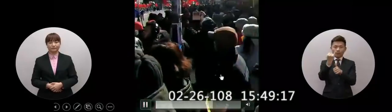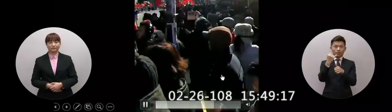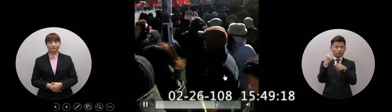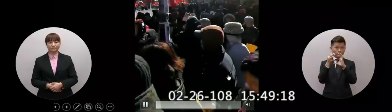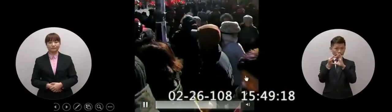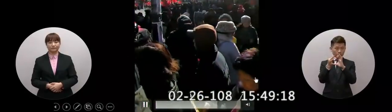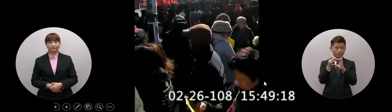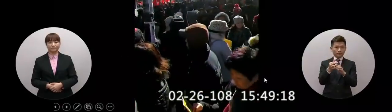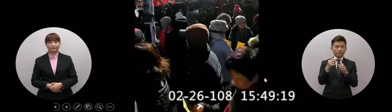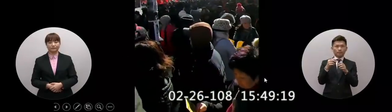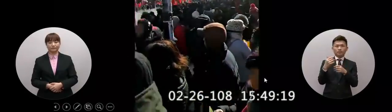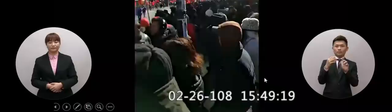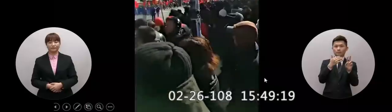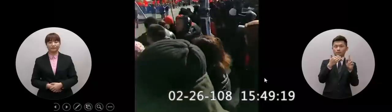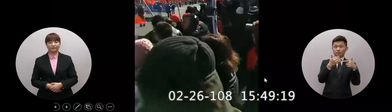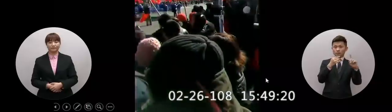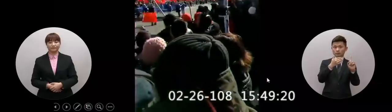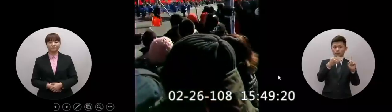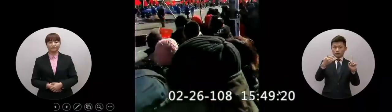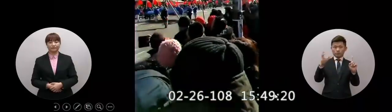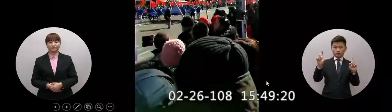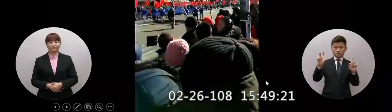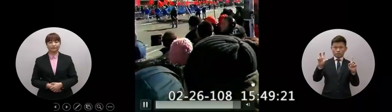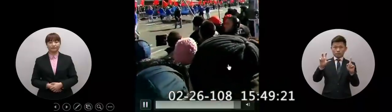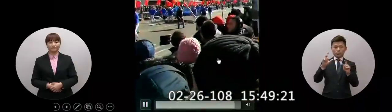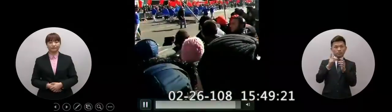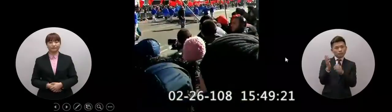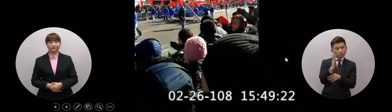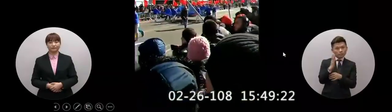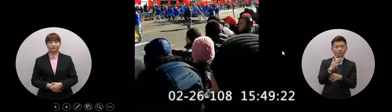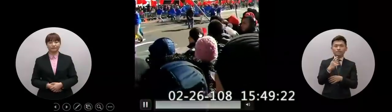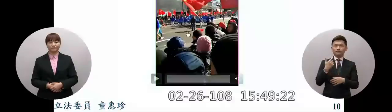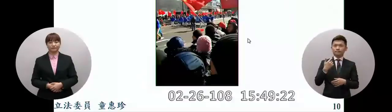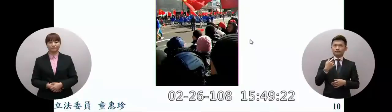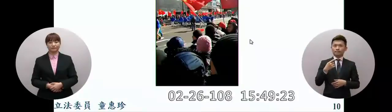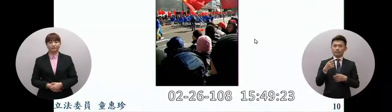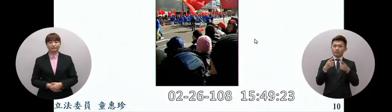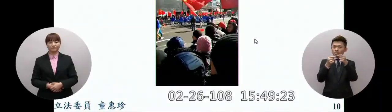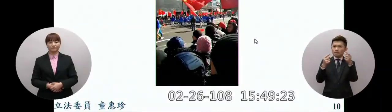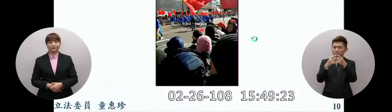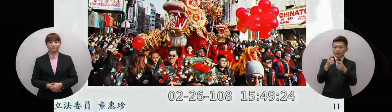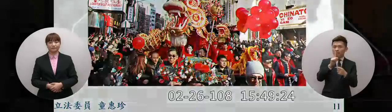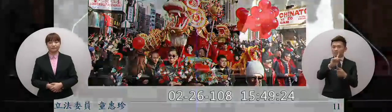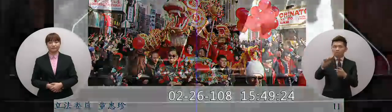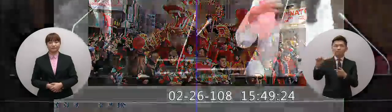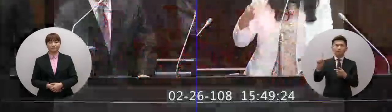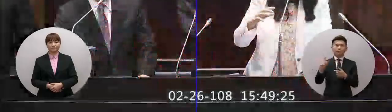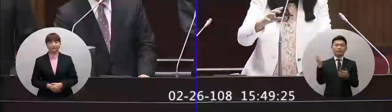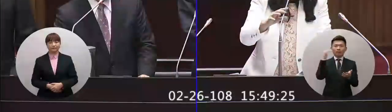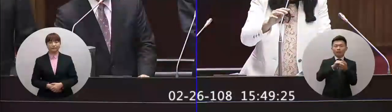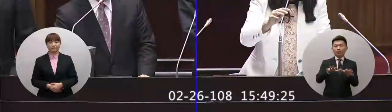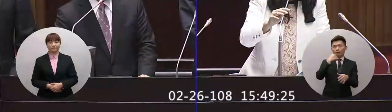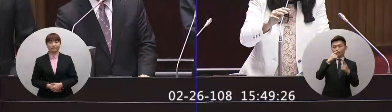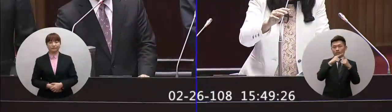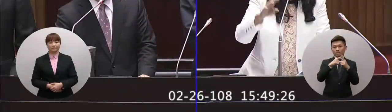在七十年代他本來是一個亞洲這個拉美裔的非拉美裔白人還有少數日本人現在幾乎都後來都是我們台灣人了當然